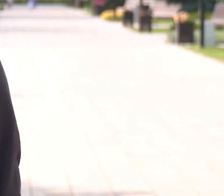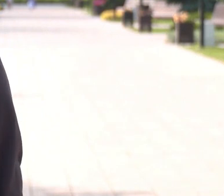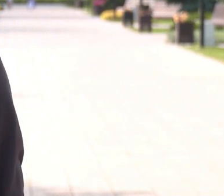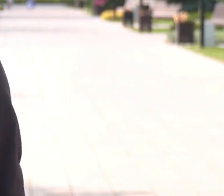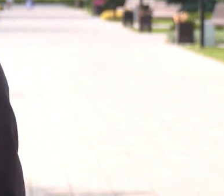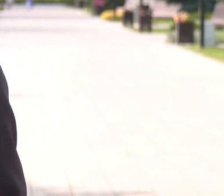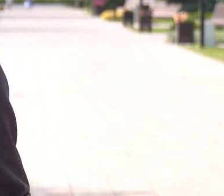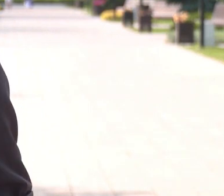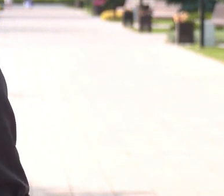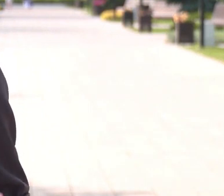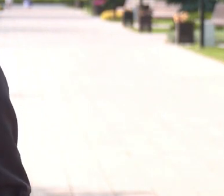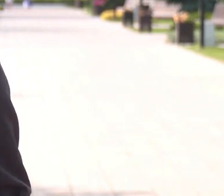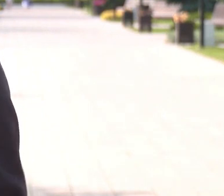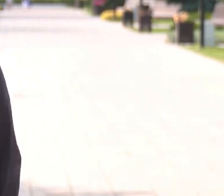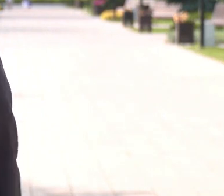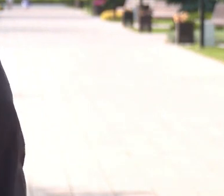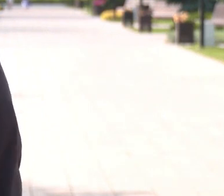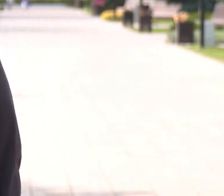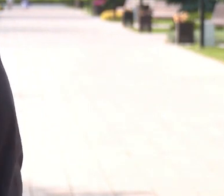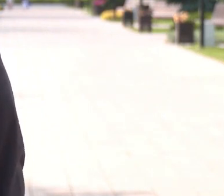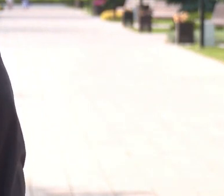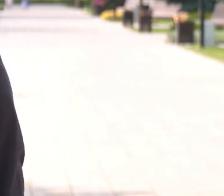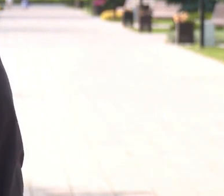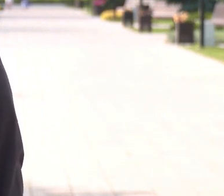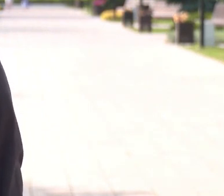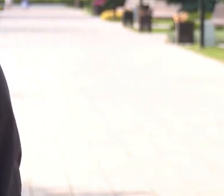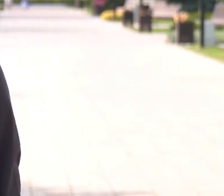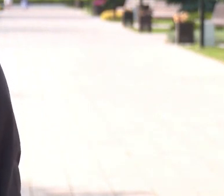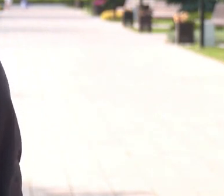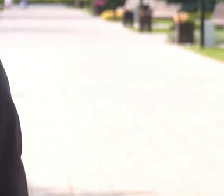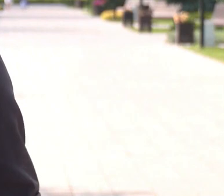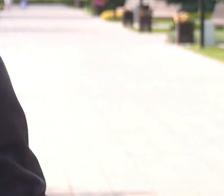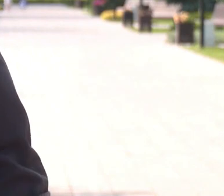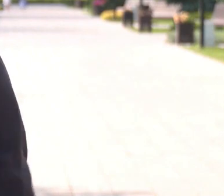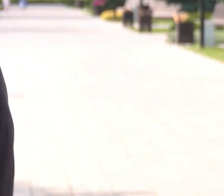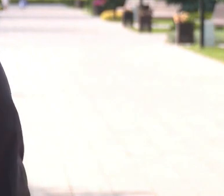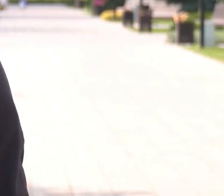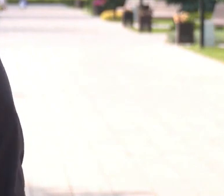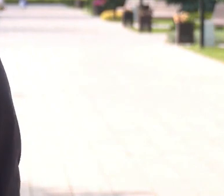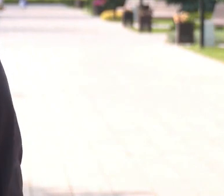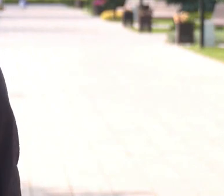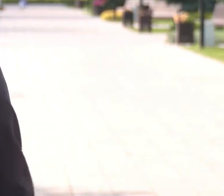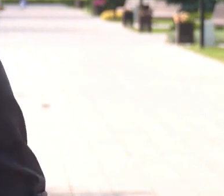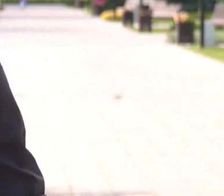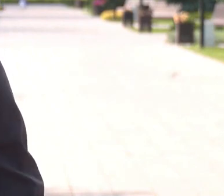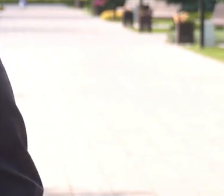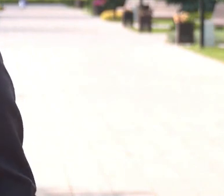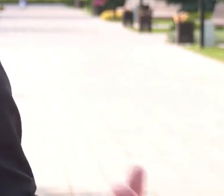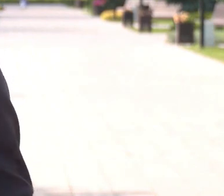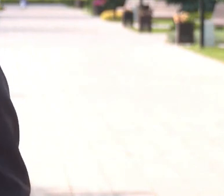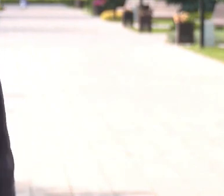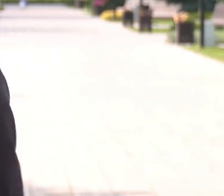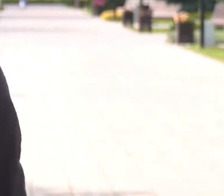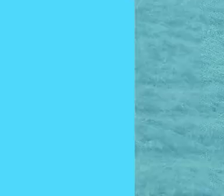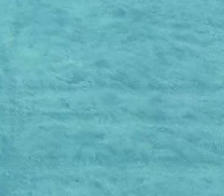вдячні тим, хто оборонив нашу країну прямо зараз, а також тим, хто віддав своє життя за наше з вами